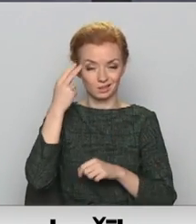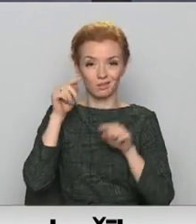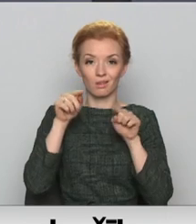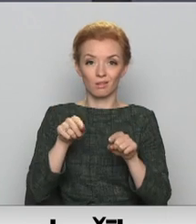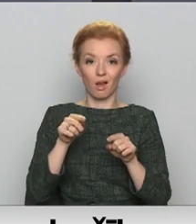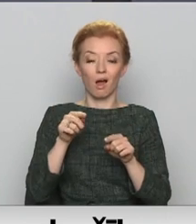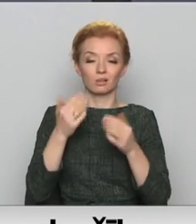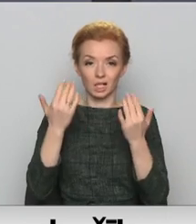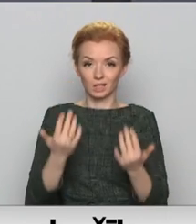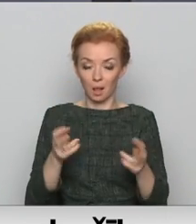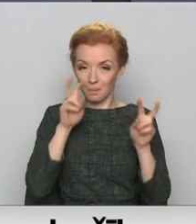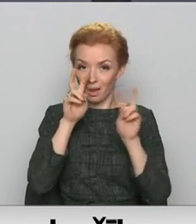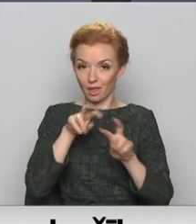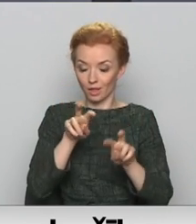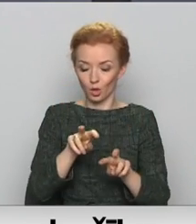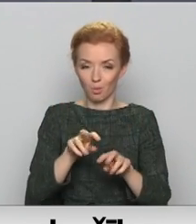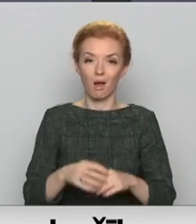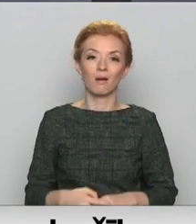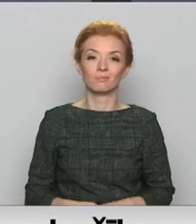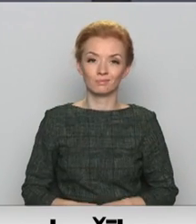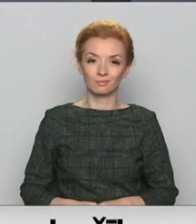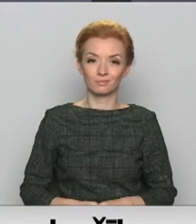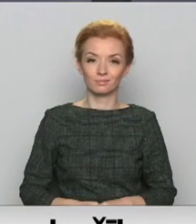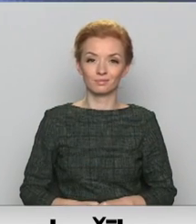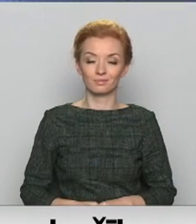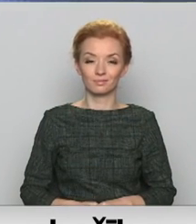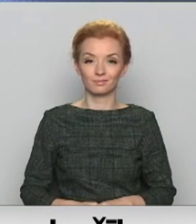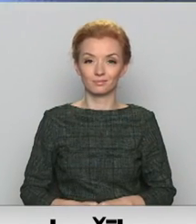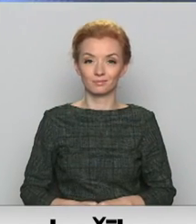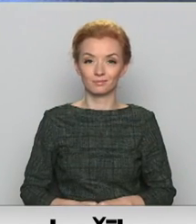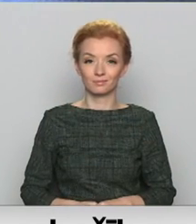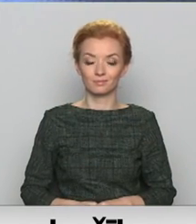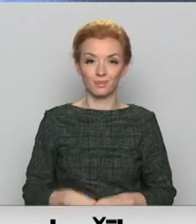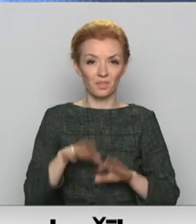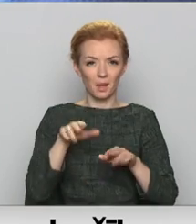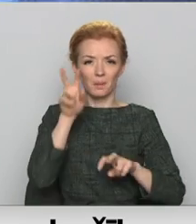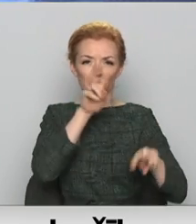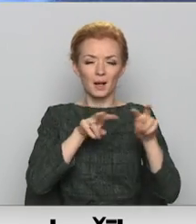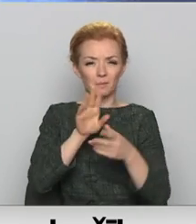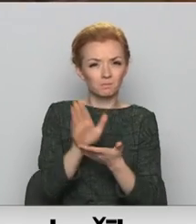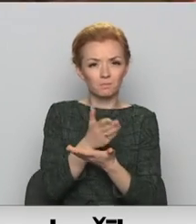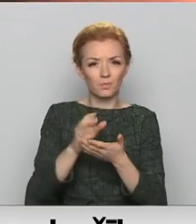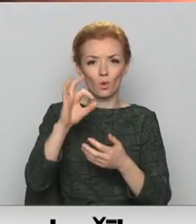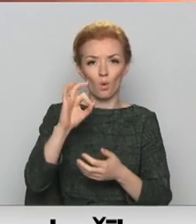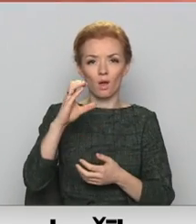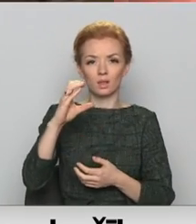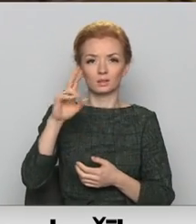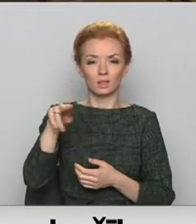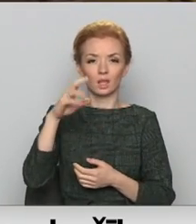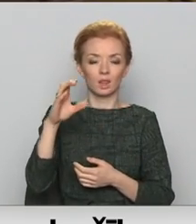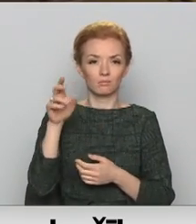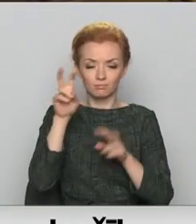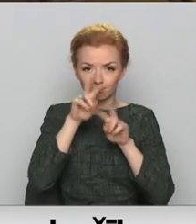īdī pētījumā. Tematu turpina ģirds Virbulis. Lai neklētu risinājumu OECD pētījumā minētajām